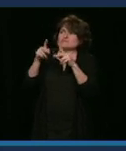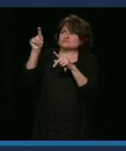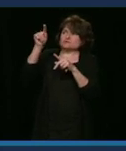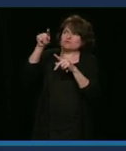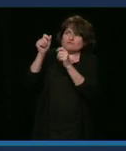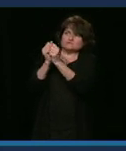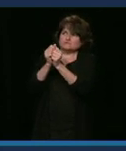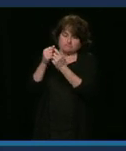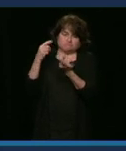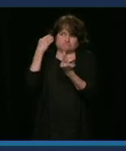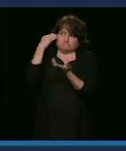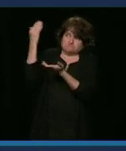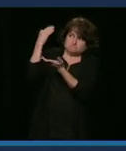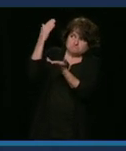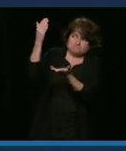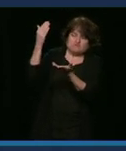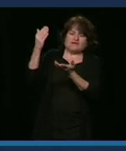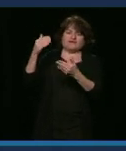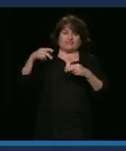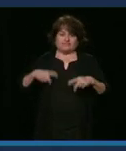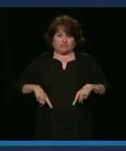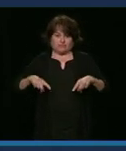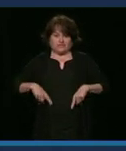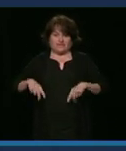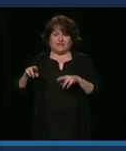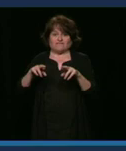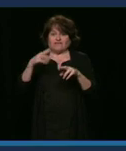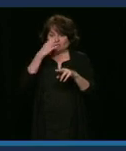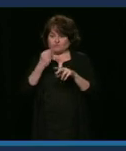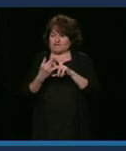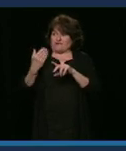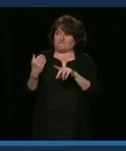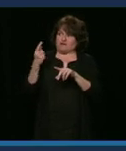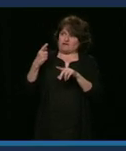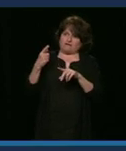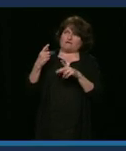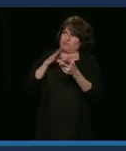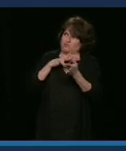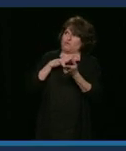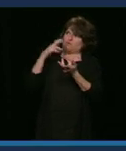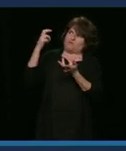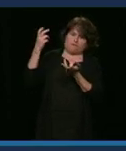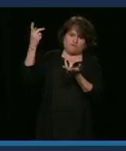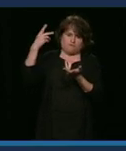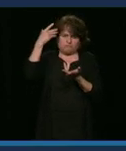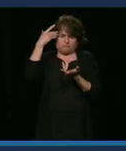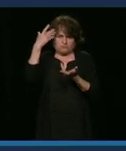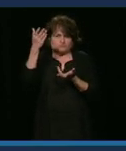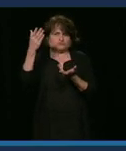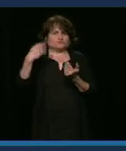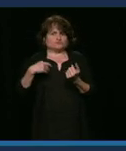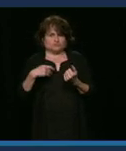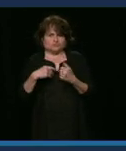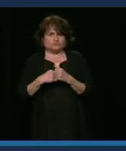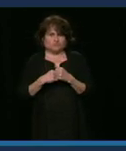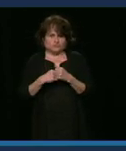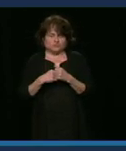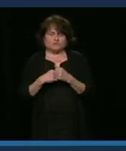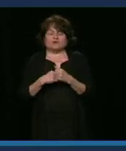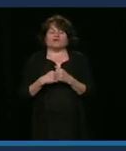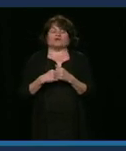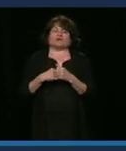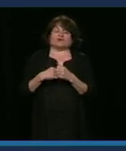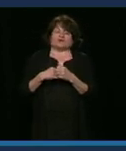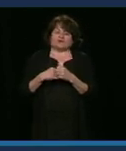Je vois d'ailleurs le précédent député de Rivière-du-Lau qui est ici avec nous aussi de l'autre côté. Salutations à lui aussi, bien sûr. Du bon